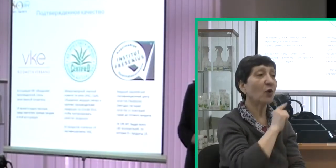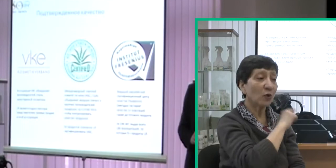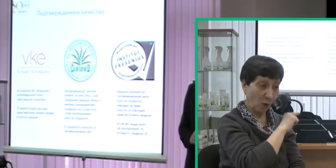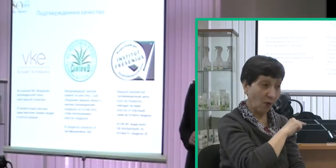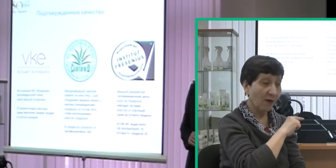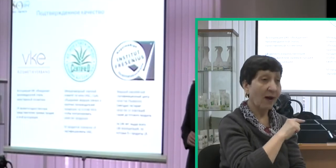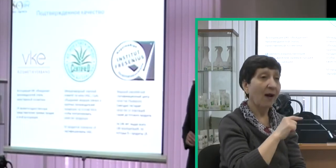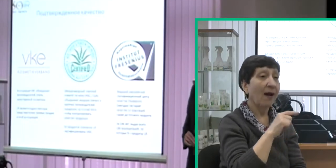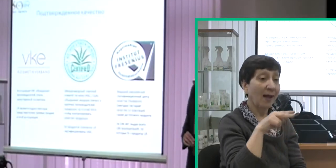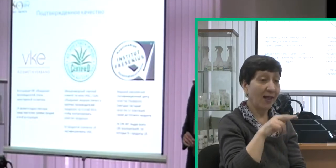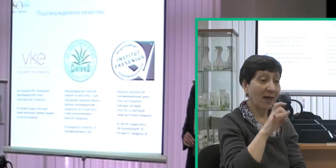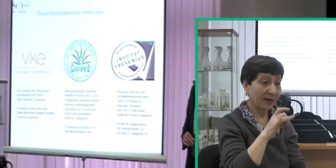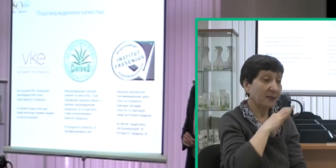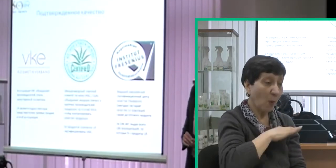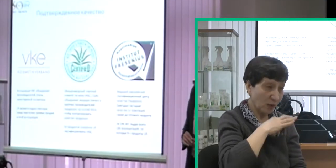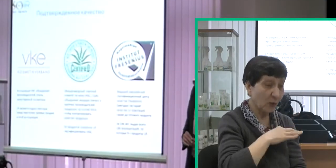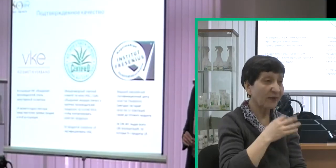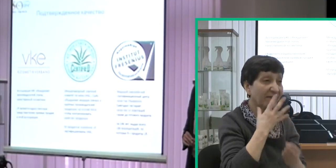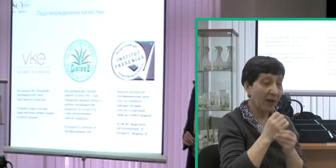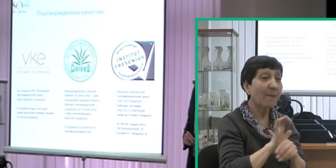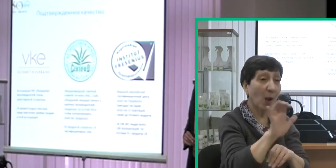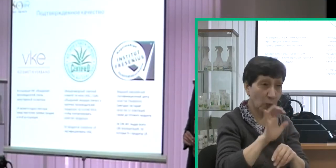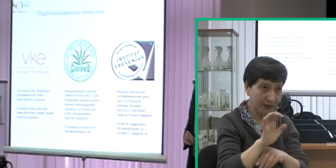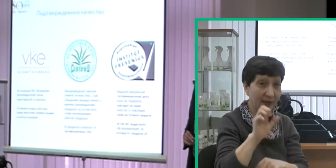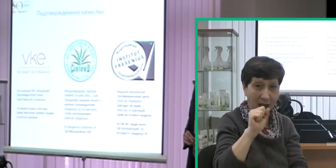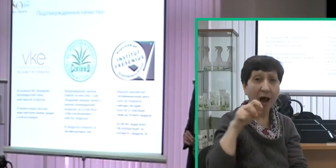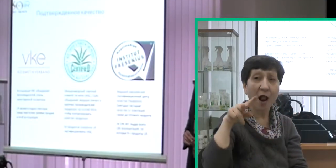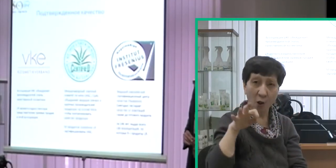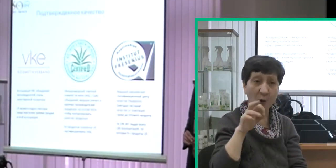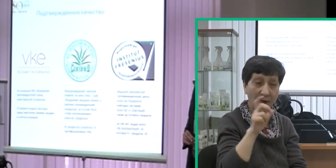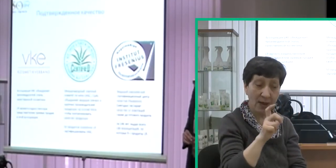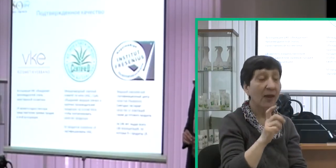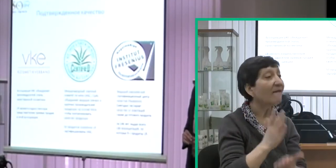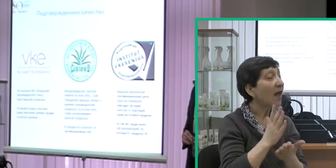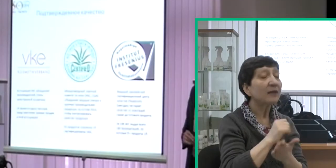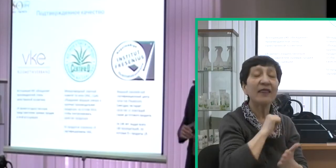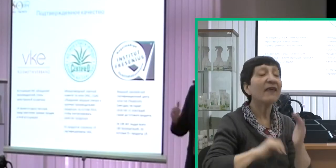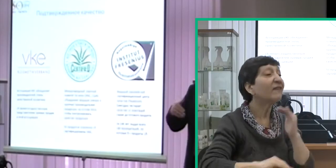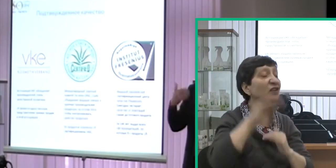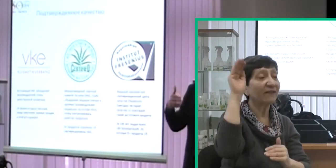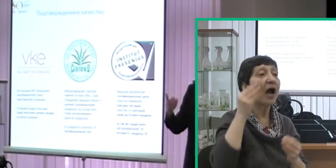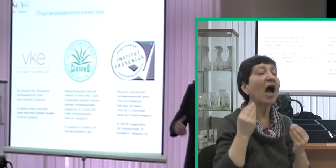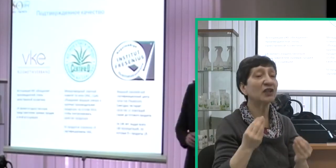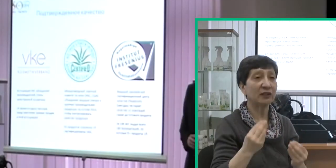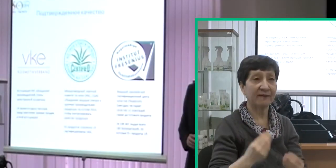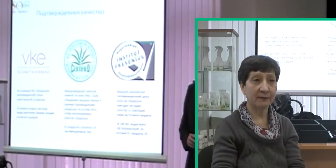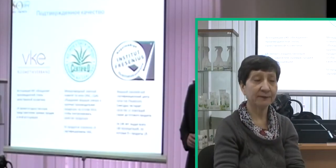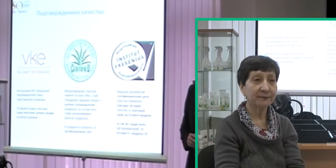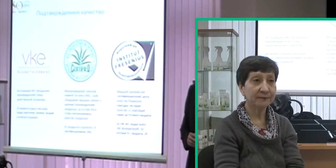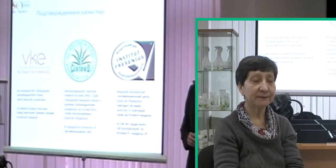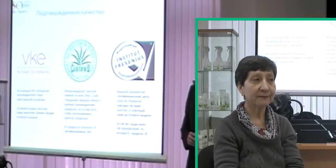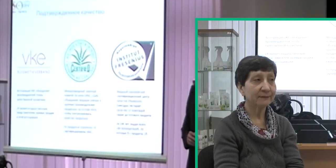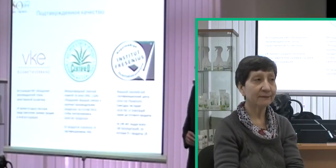то сырье, которое компания ЭЛЭК использует в своей продукции, является наивысшего качества.